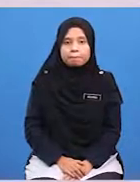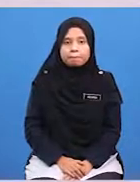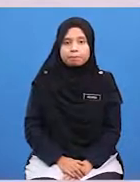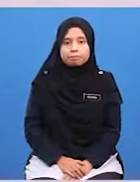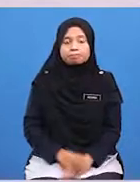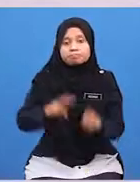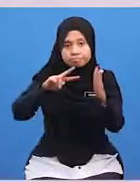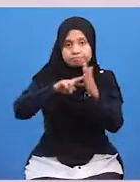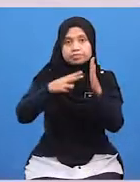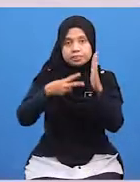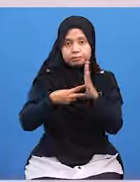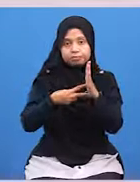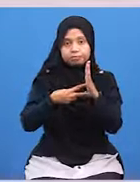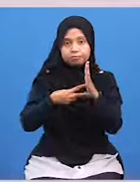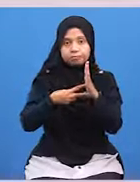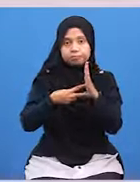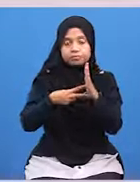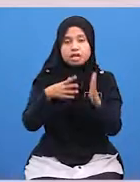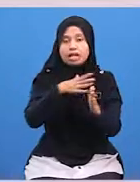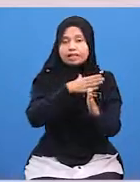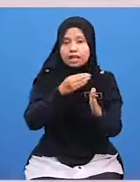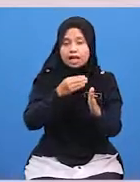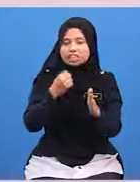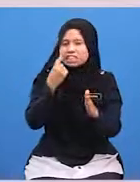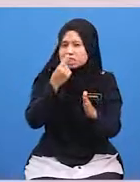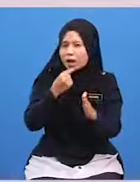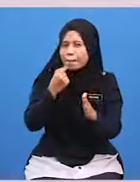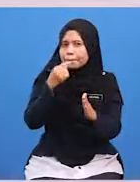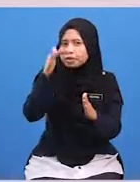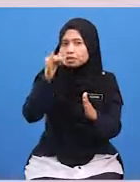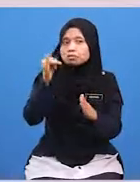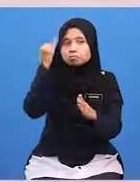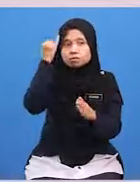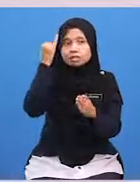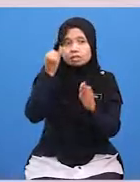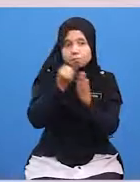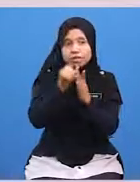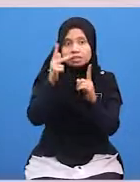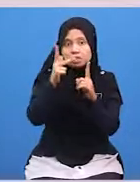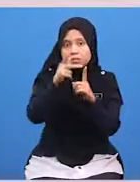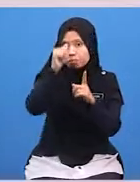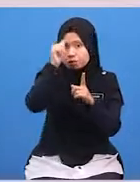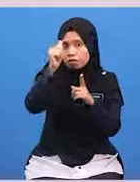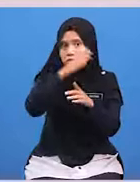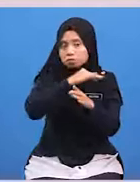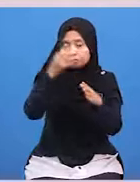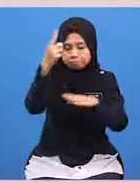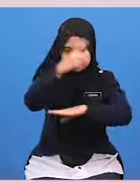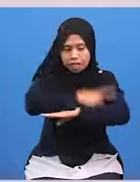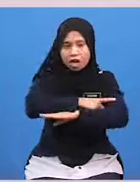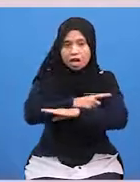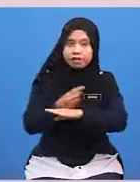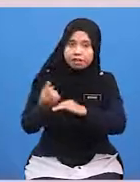Bermaksud Dan sesiapa yang beriman kepada Allah dan hari akhirat